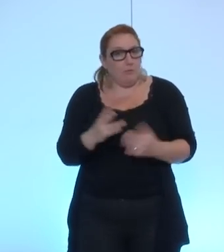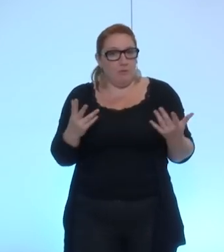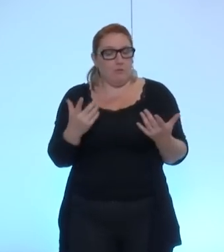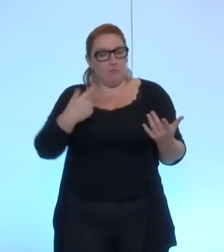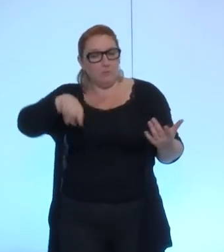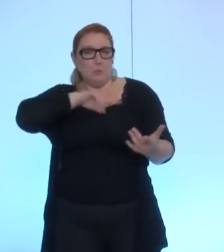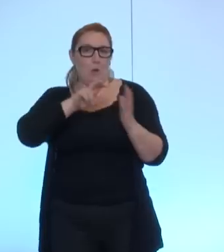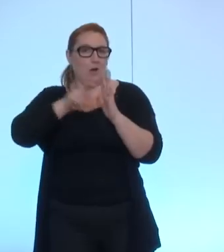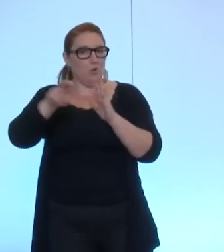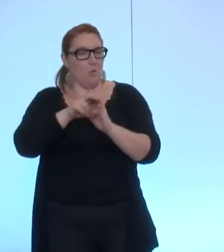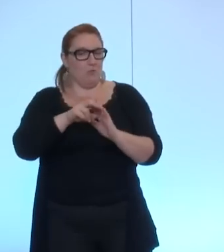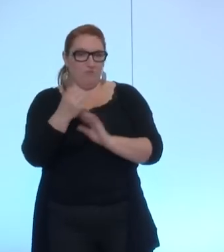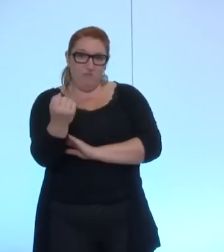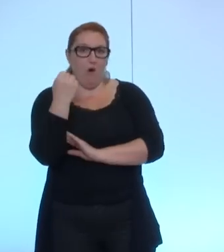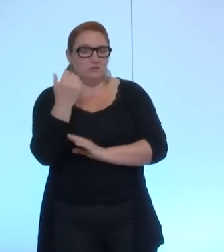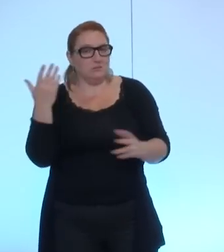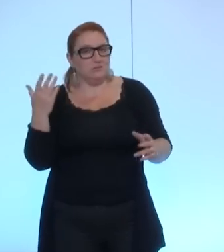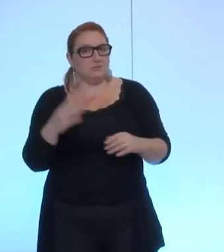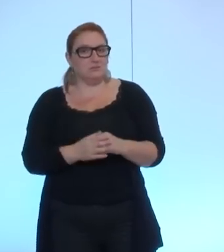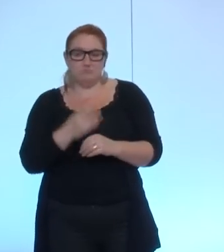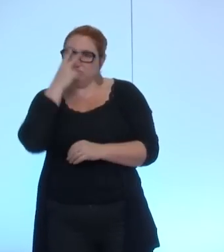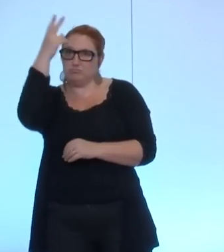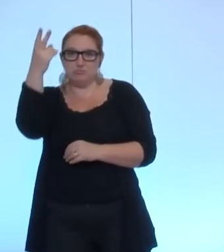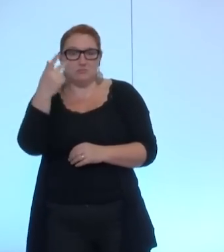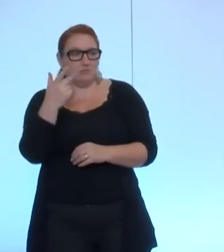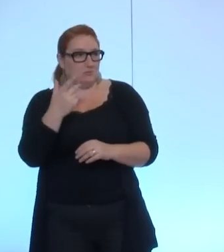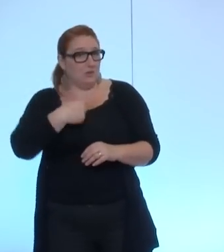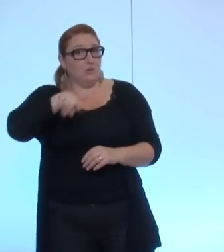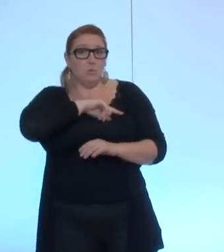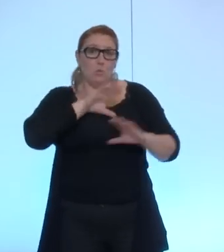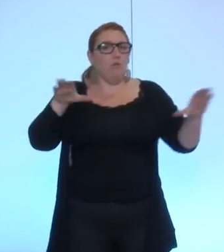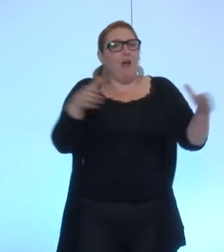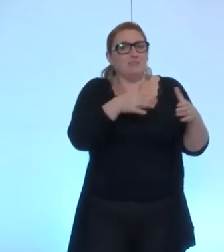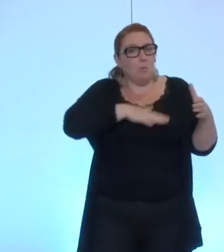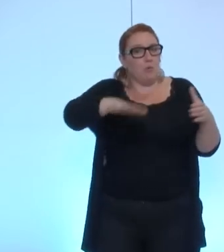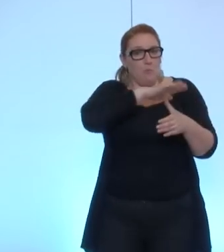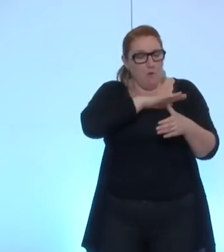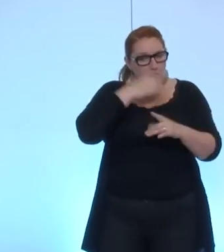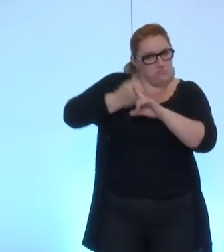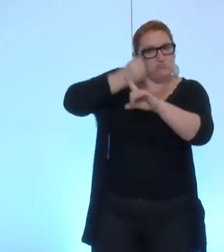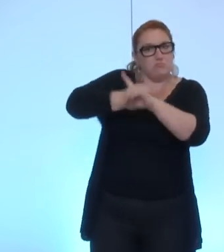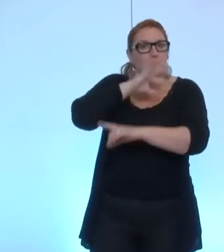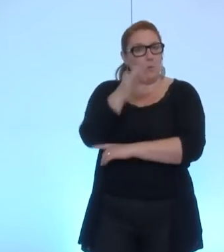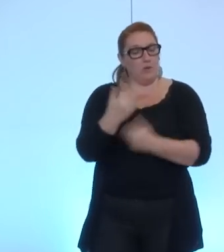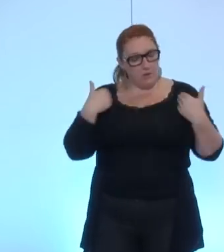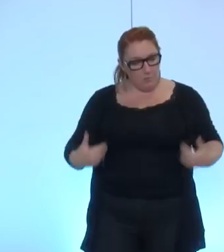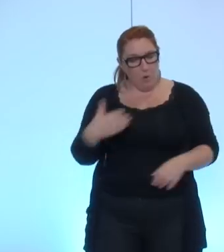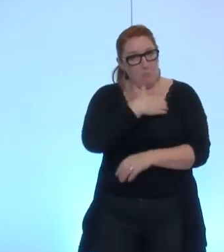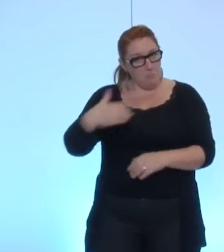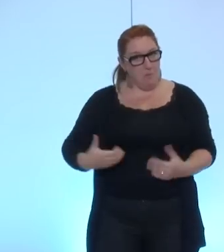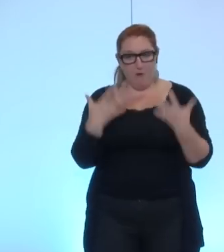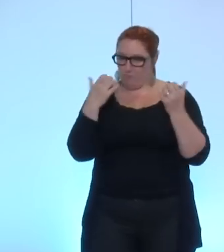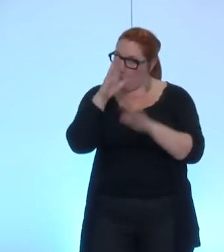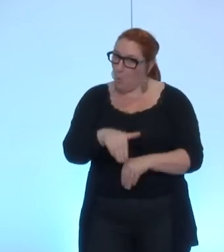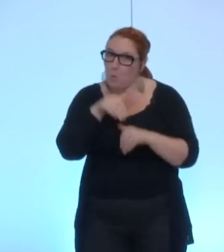notre force c'est la force qui est également portée par le rassemblement et oui effectivement en tant que maire je continuerai fortement